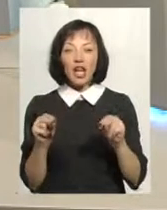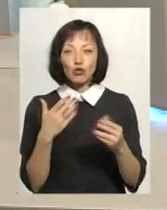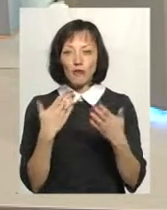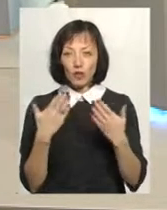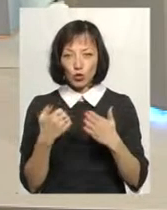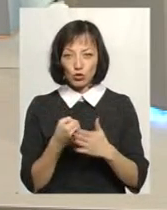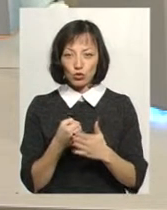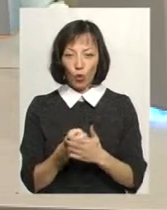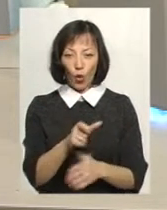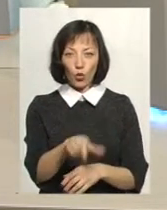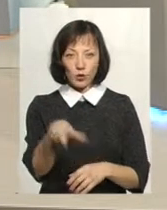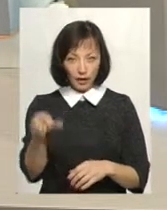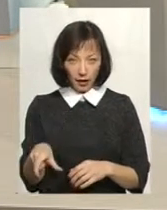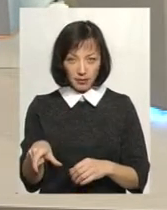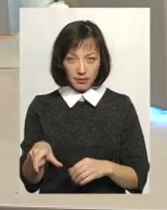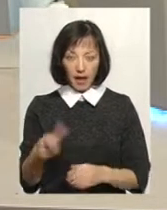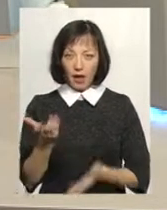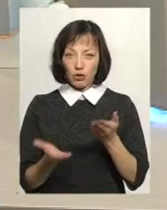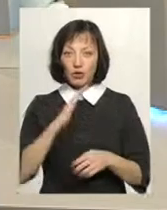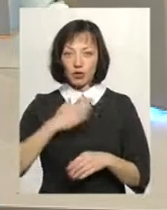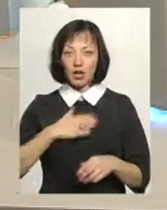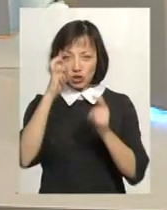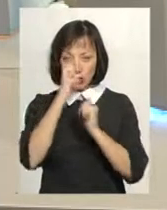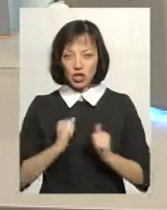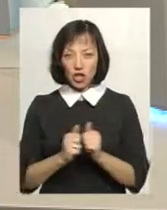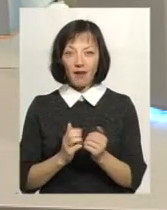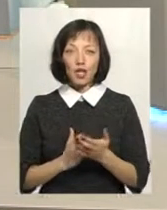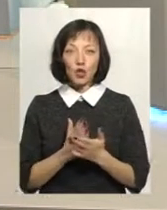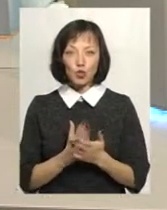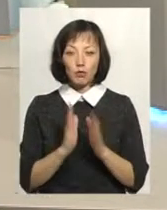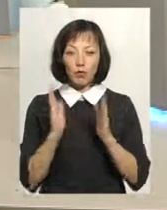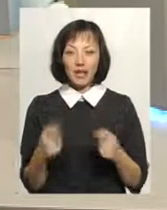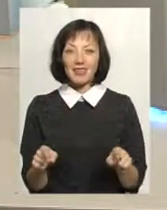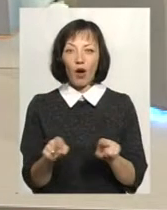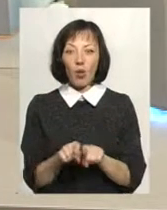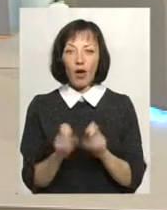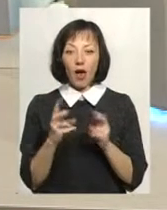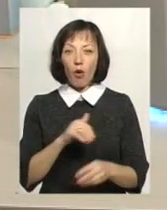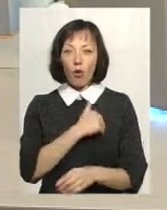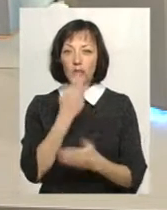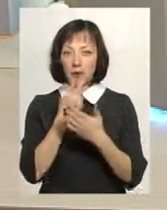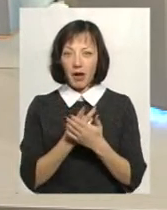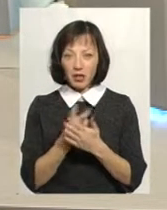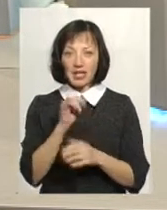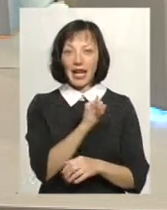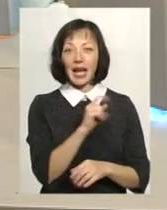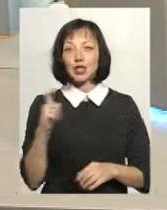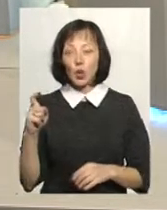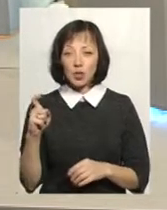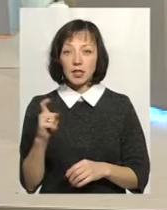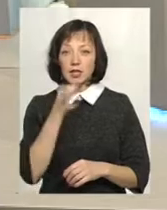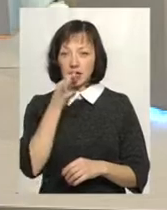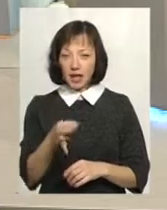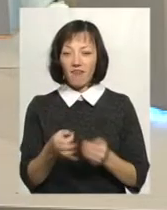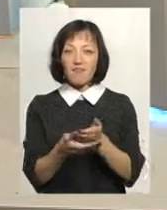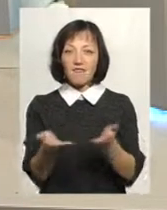відношення до людей. Якщо наша державна служба буде такою, як її хоче бачити Христос, який сказав, що